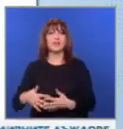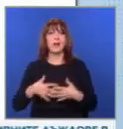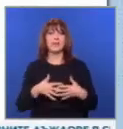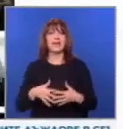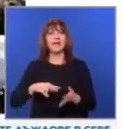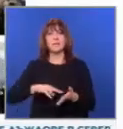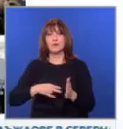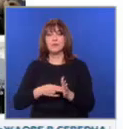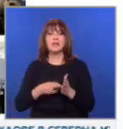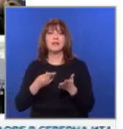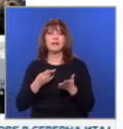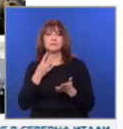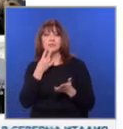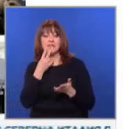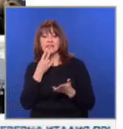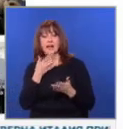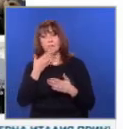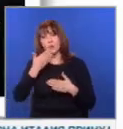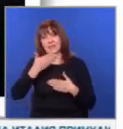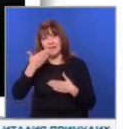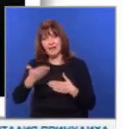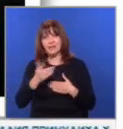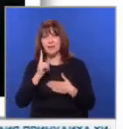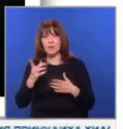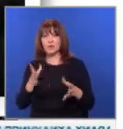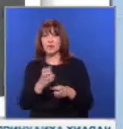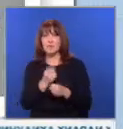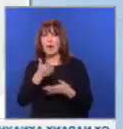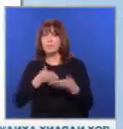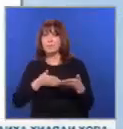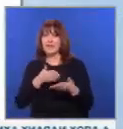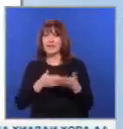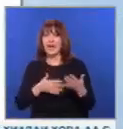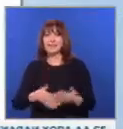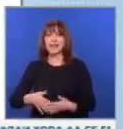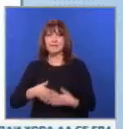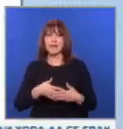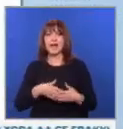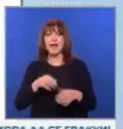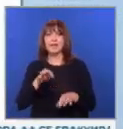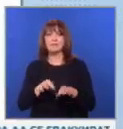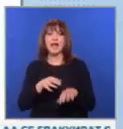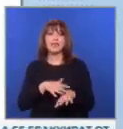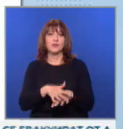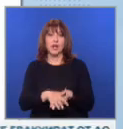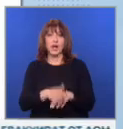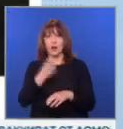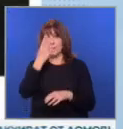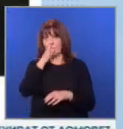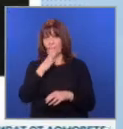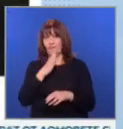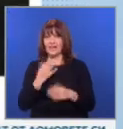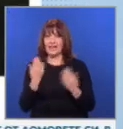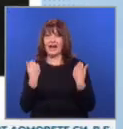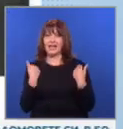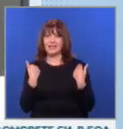и да се ориентират в политическите послания, могат да открият материали за американската избирателна система, профили на кандидатите